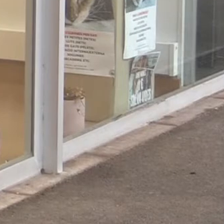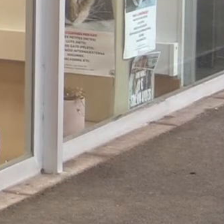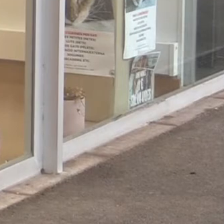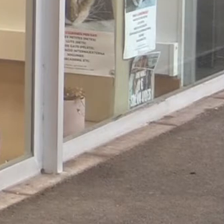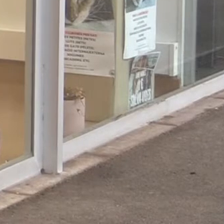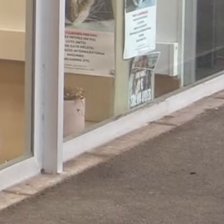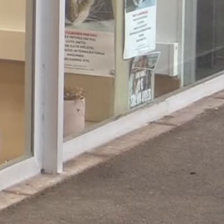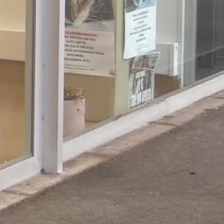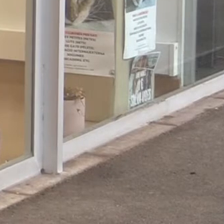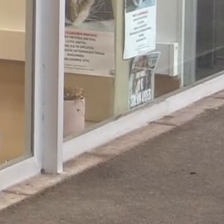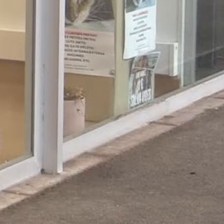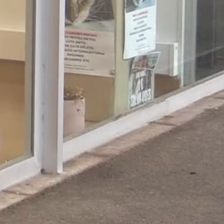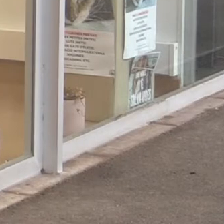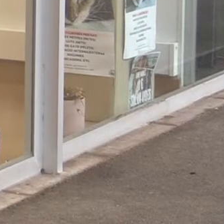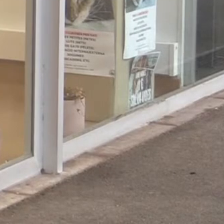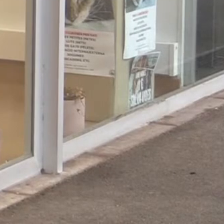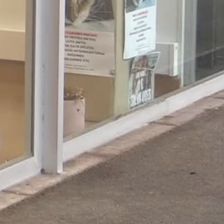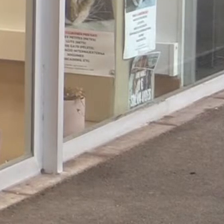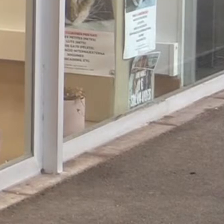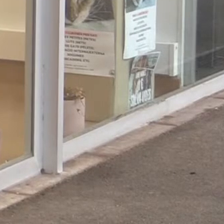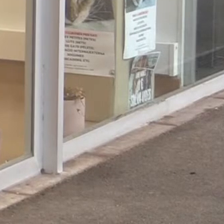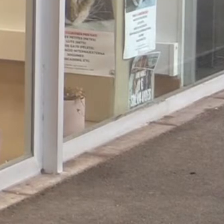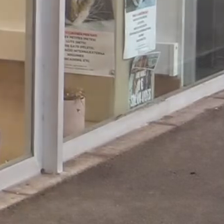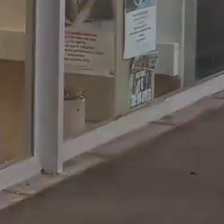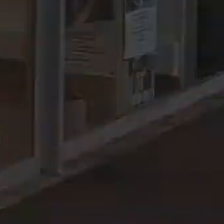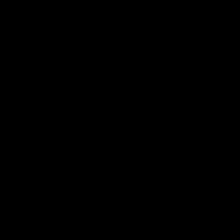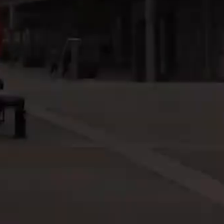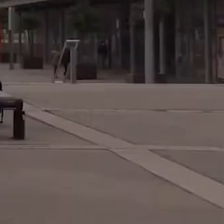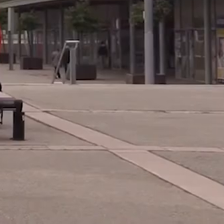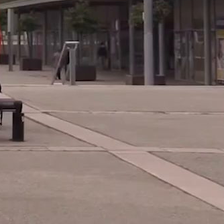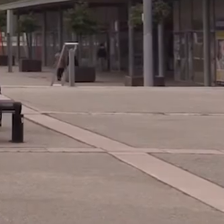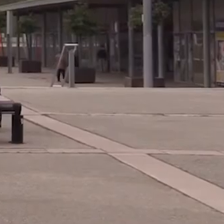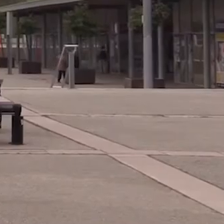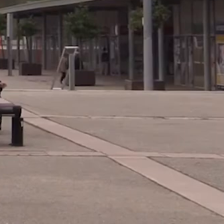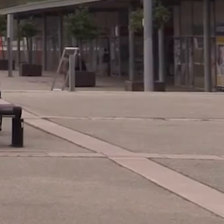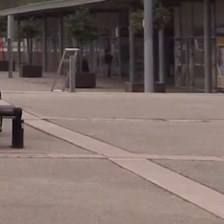requisits que ens anaven arribant per